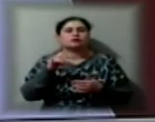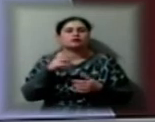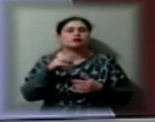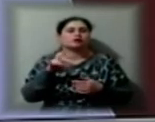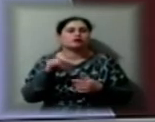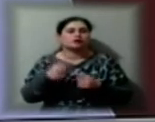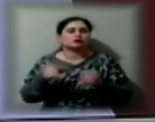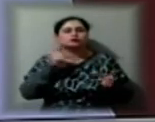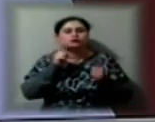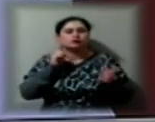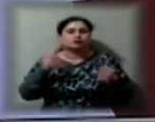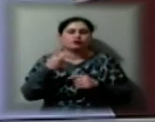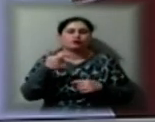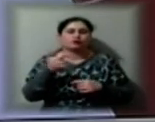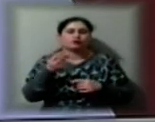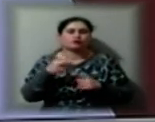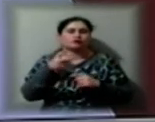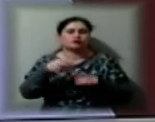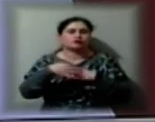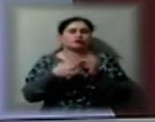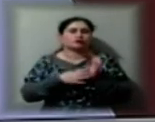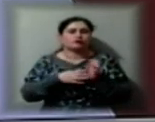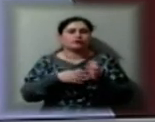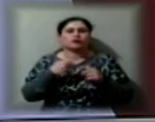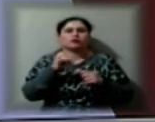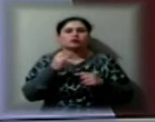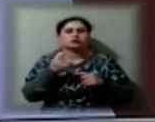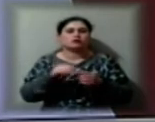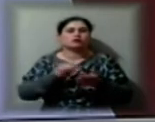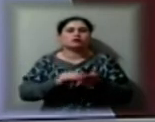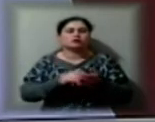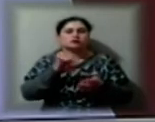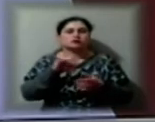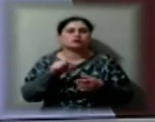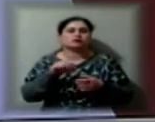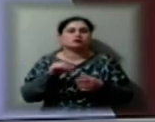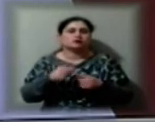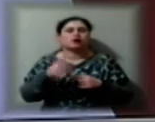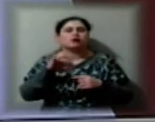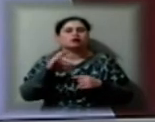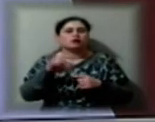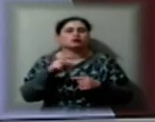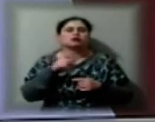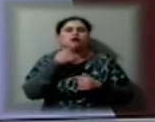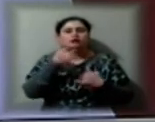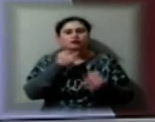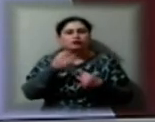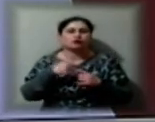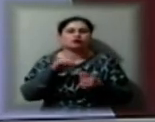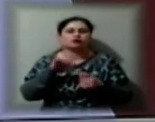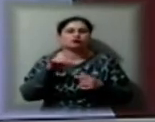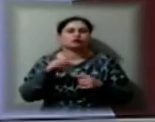грудня 2019 року у концепції описані основні засади, аналіз регіонального мовлення, структура та завдання